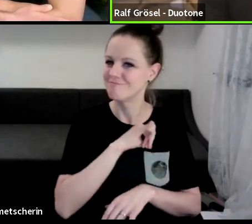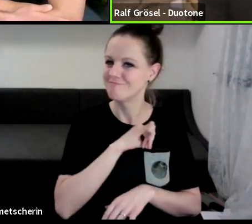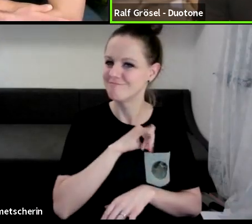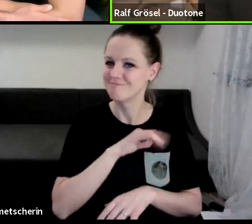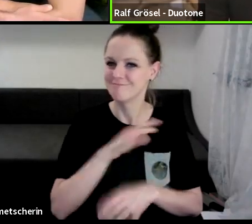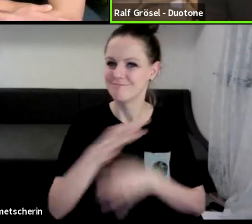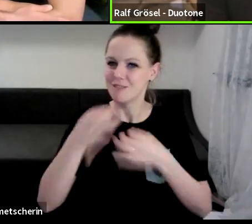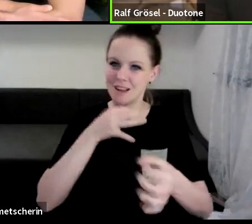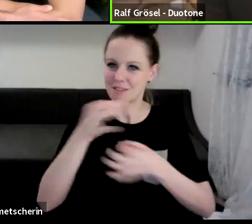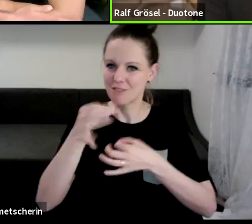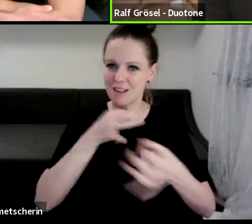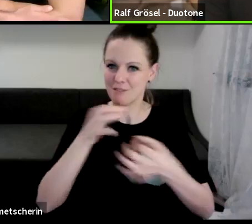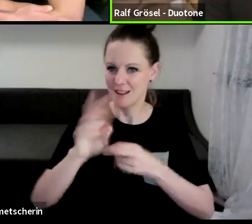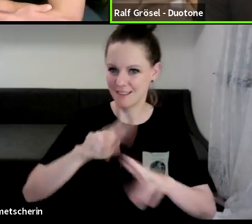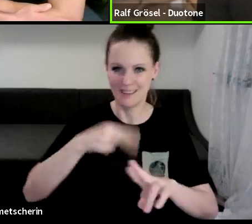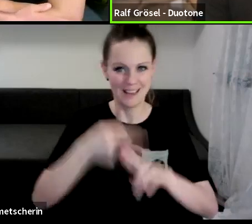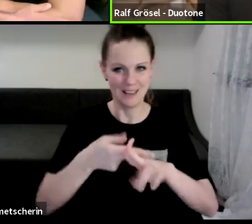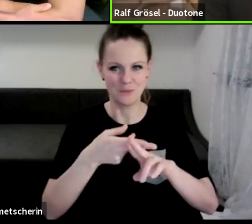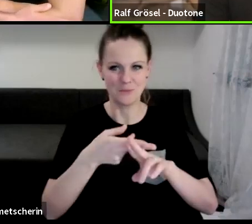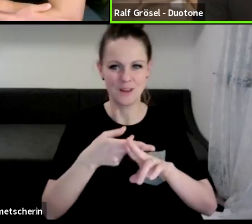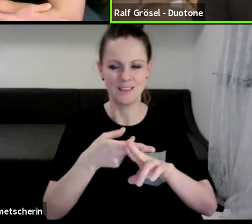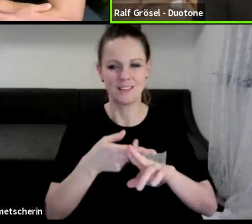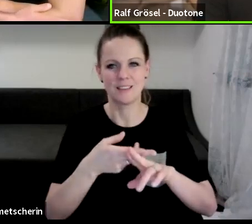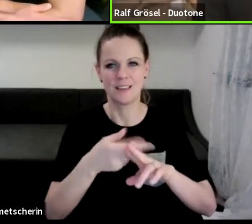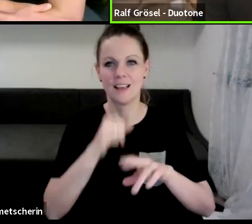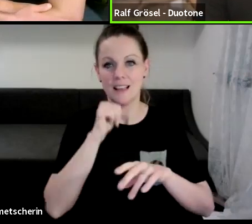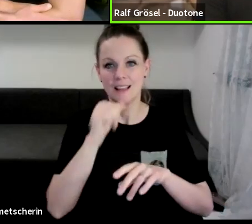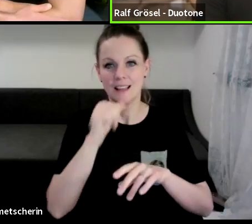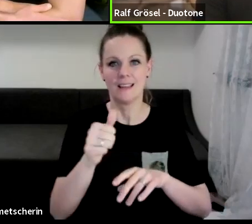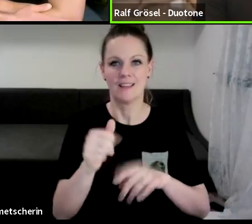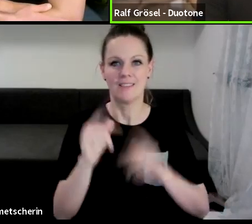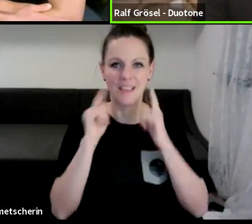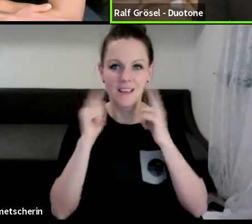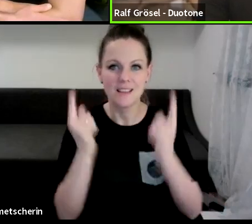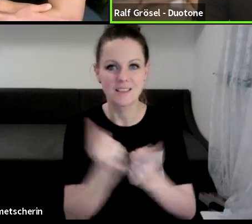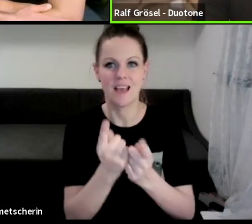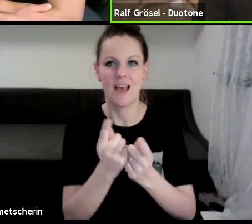zu beantworten, die mal nicht von Magazinen kommen.